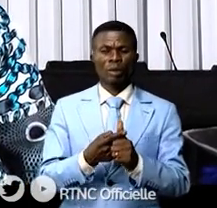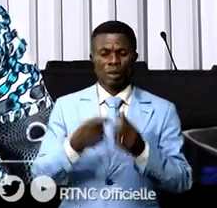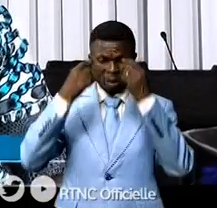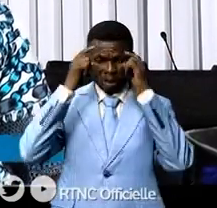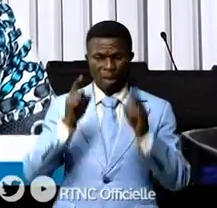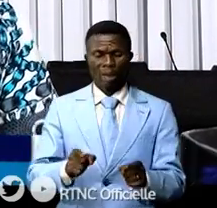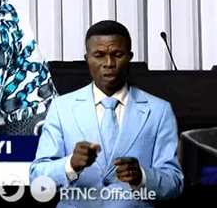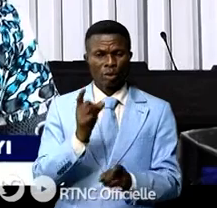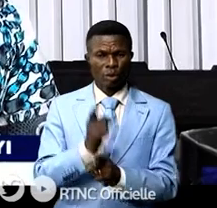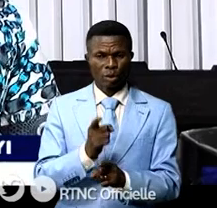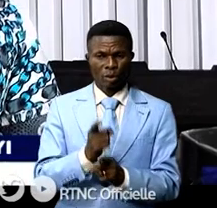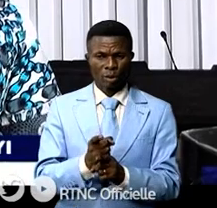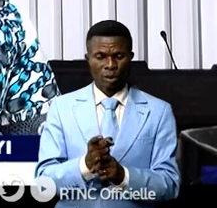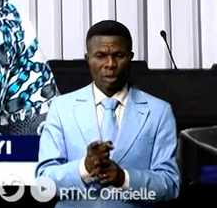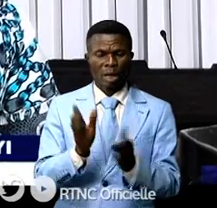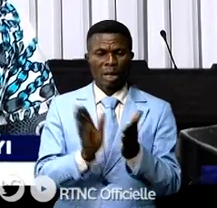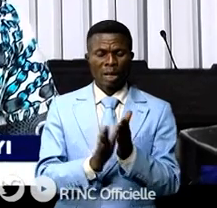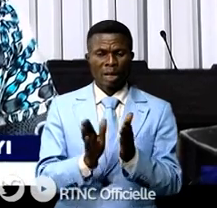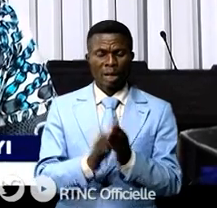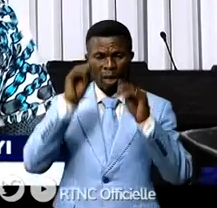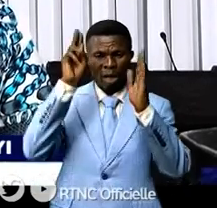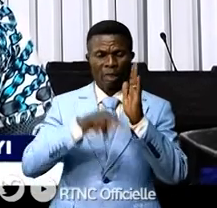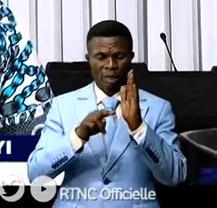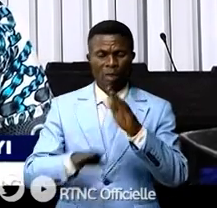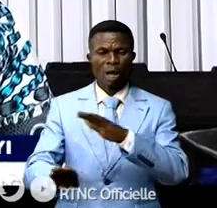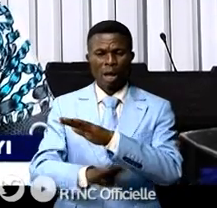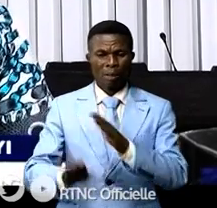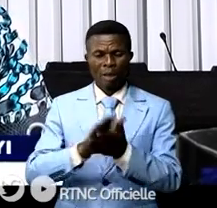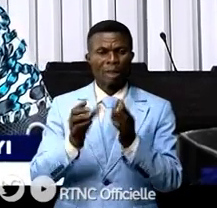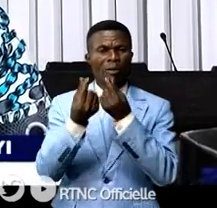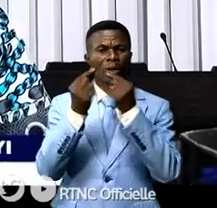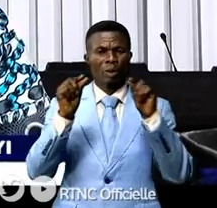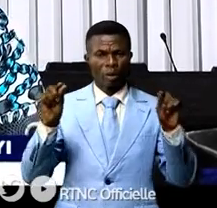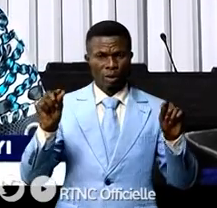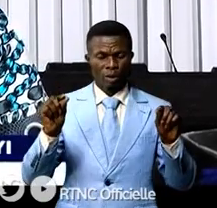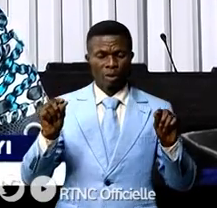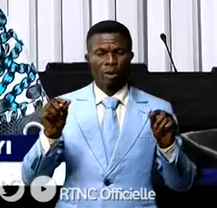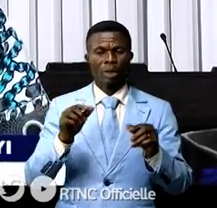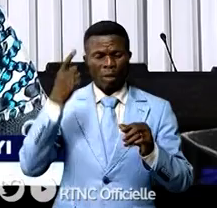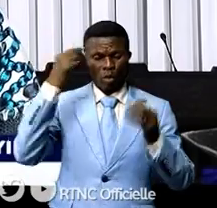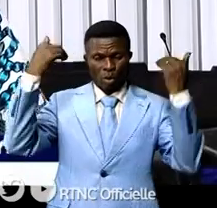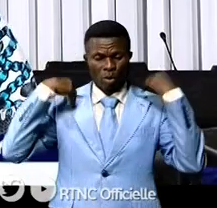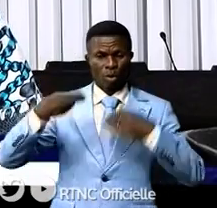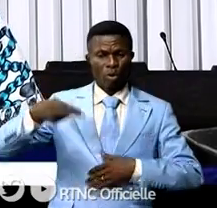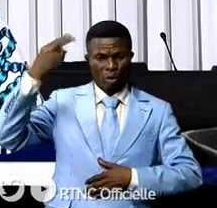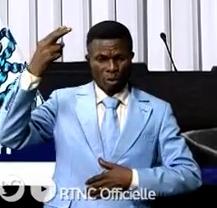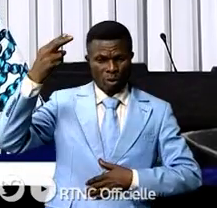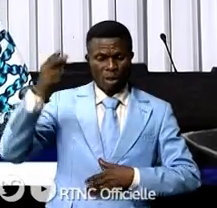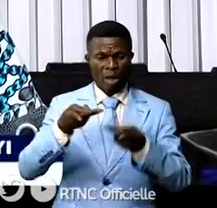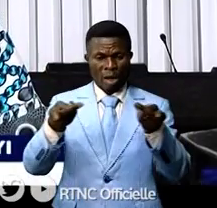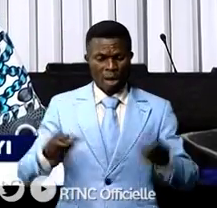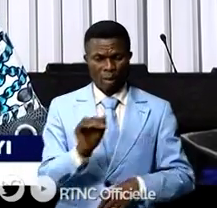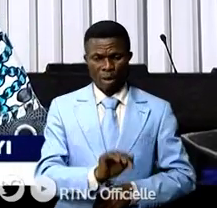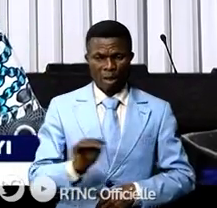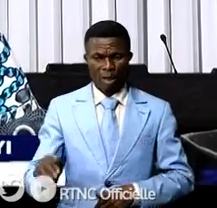relative à la gratuité de l'enseignement de l'enseignement pour l'autorité superbe la place de l'enfant